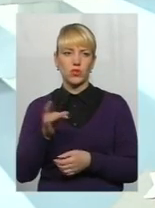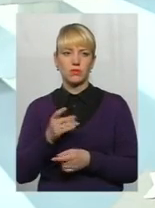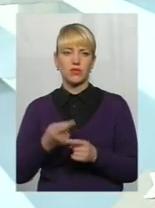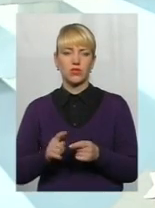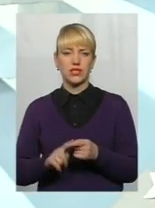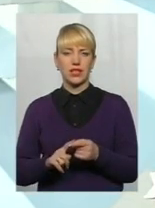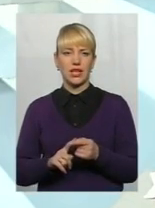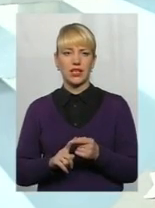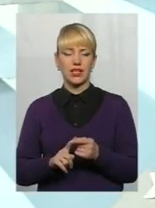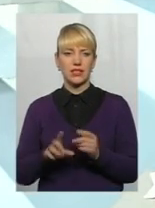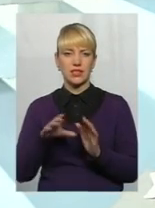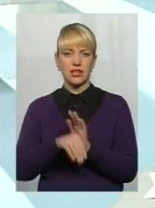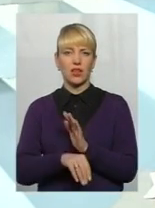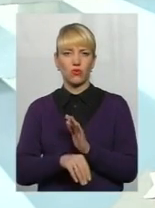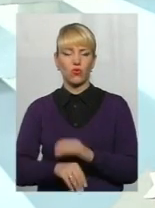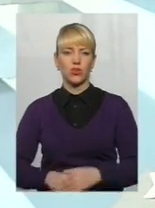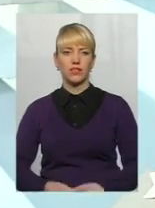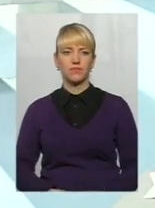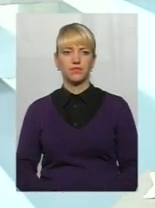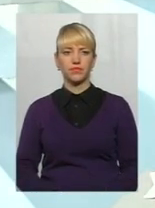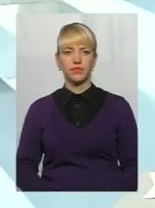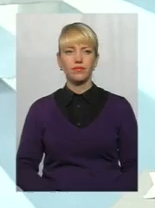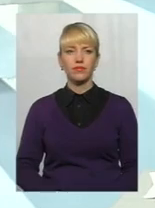цієї складової пенсійної виплати?